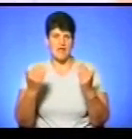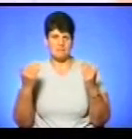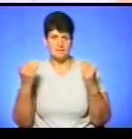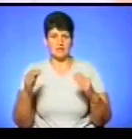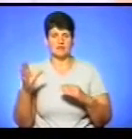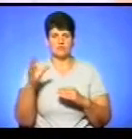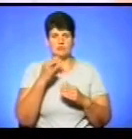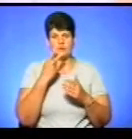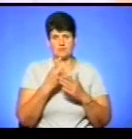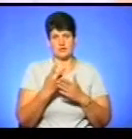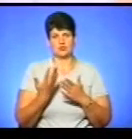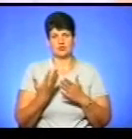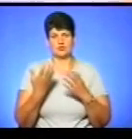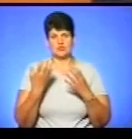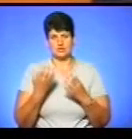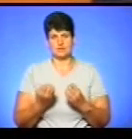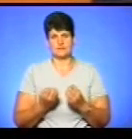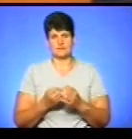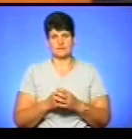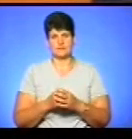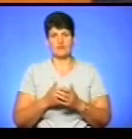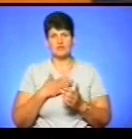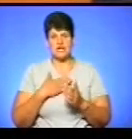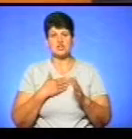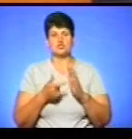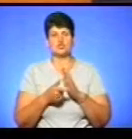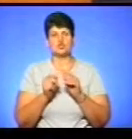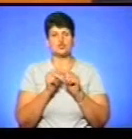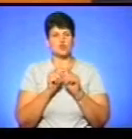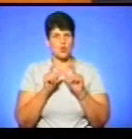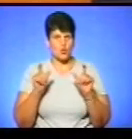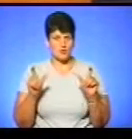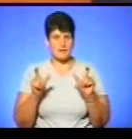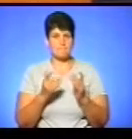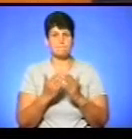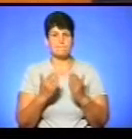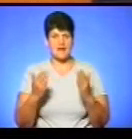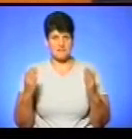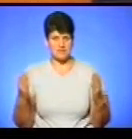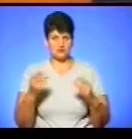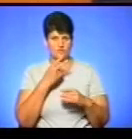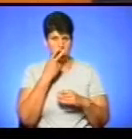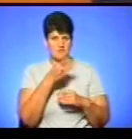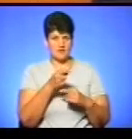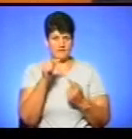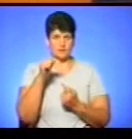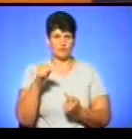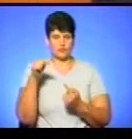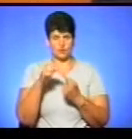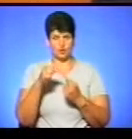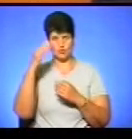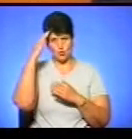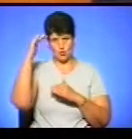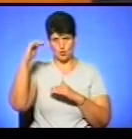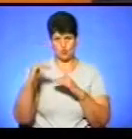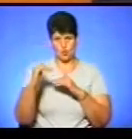української школи, ще чекають. В нашій школі меблі, якщо ви бачили, відповідно до зросту дітей, вони